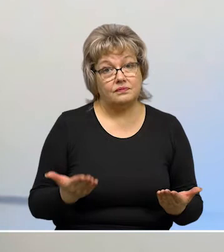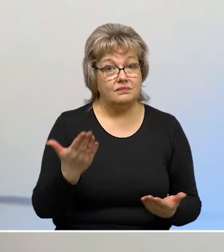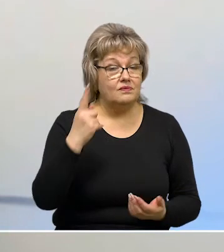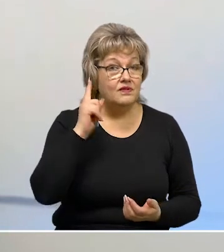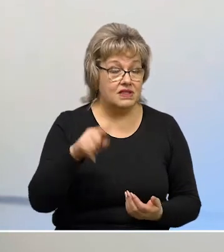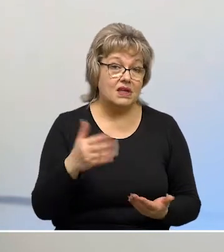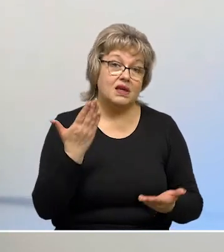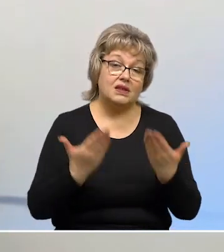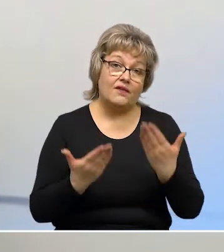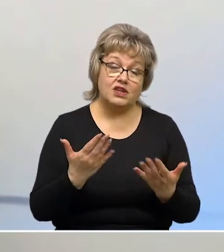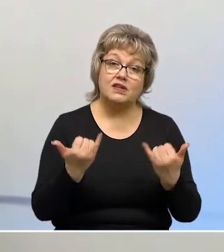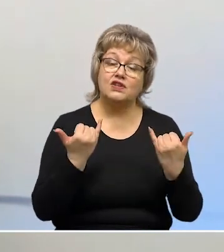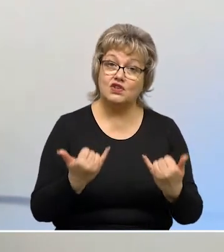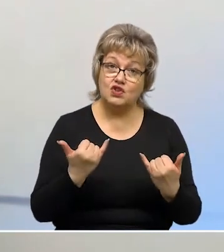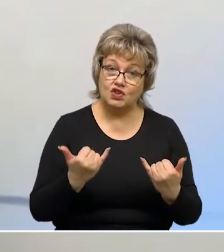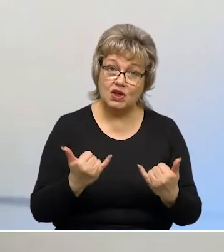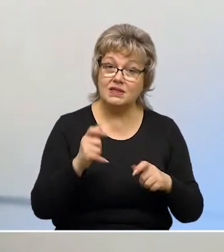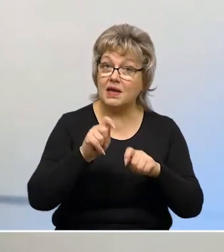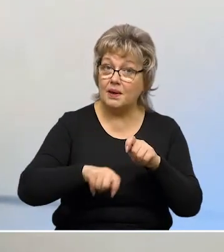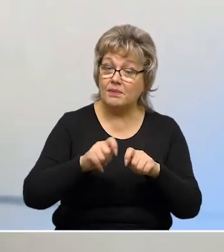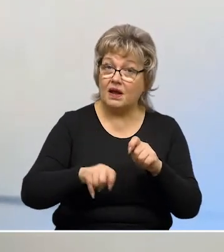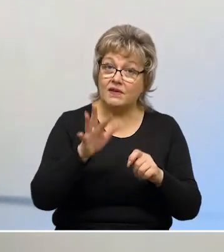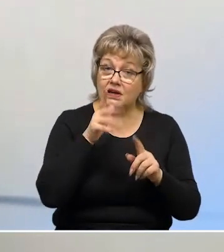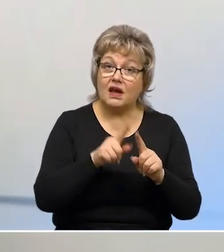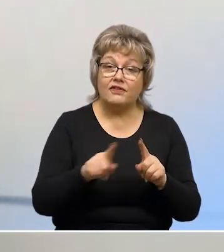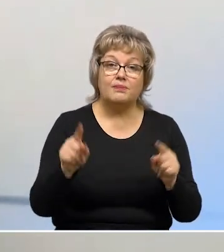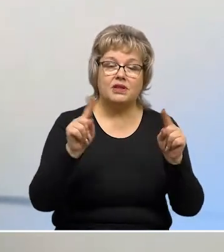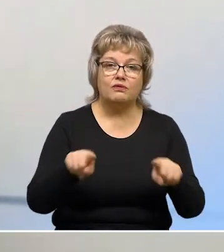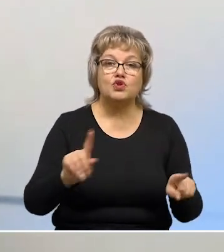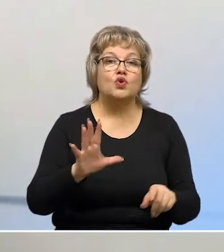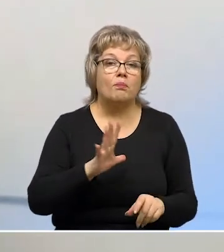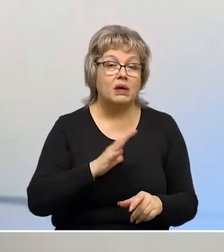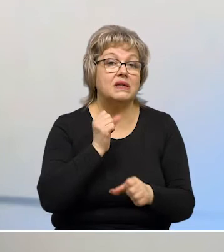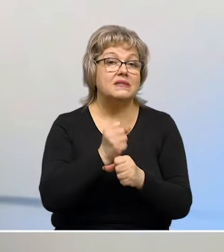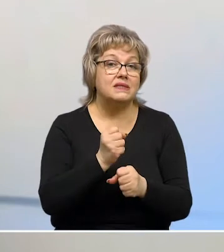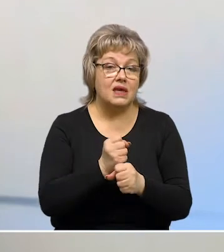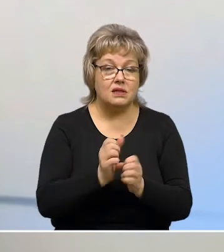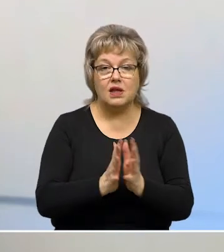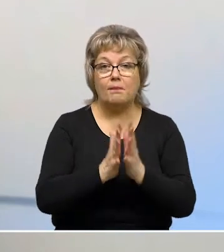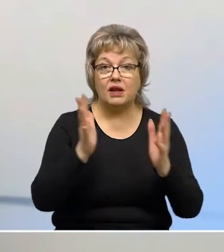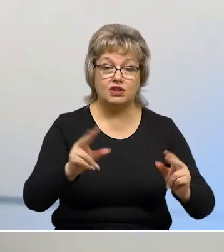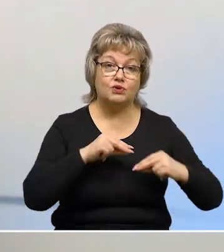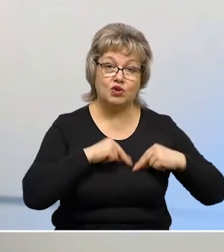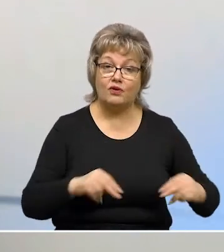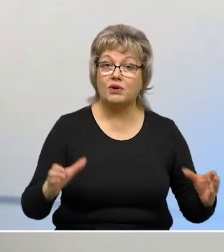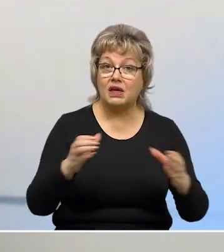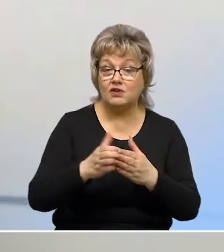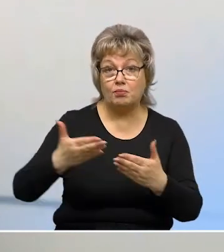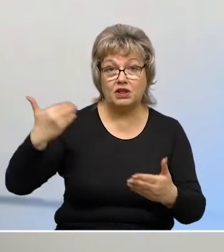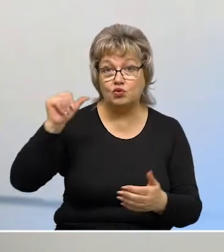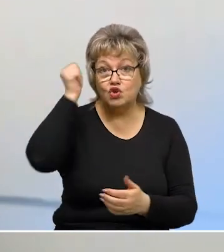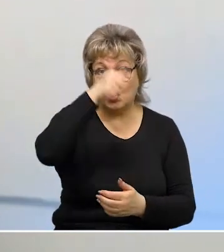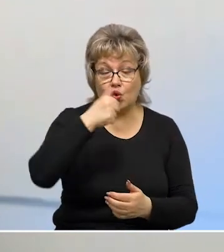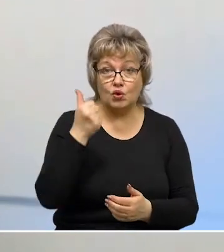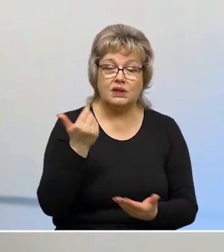Ну, вы знаете, наверное, сейчас как раз идет и поверка временем того, что было сделано большим трудовым коллективом в